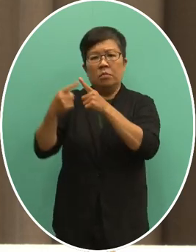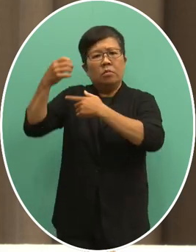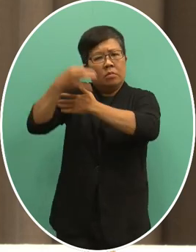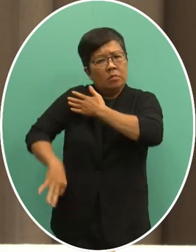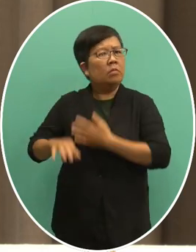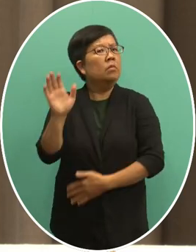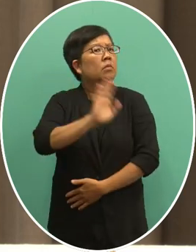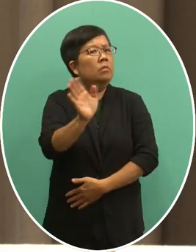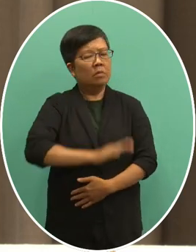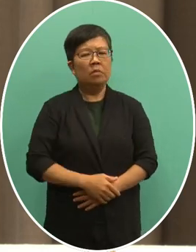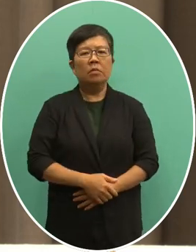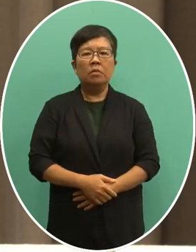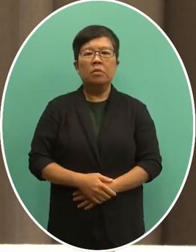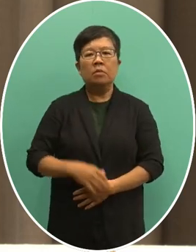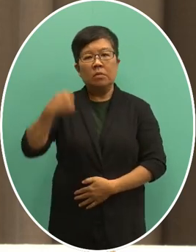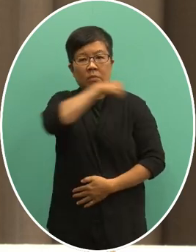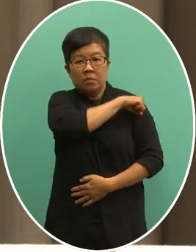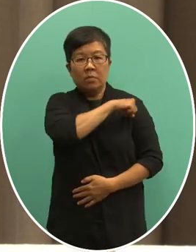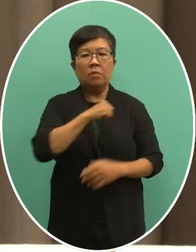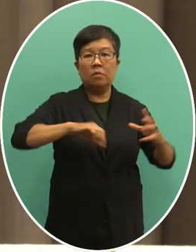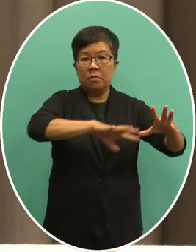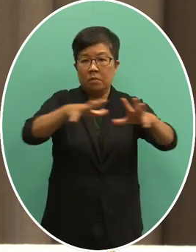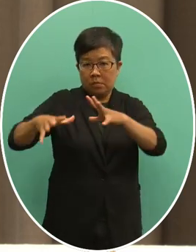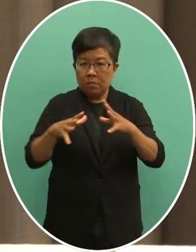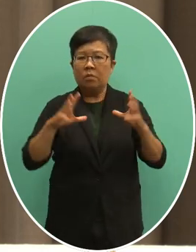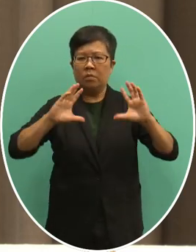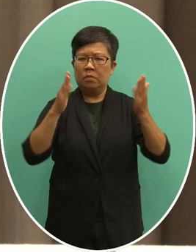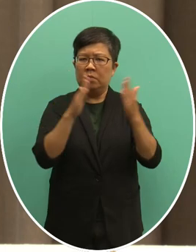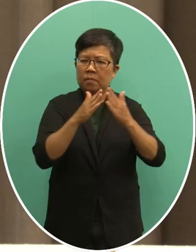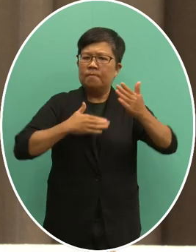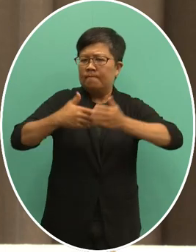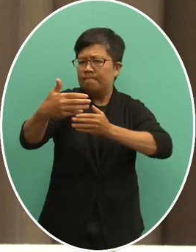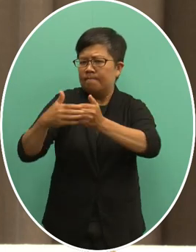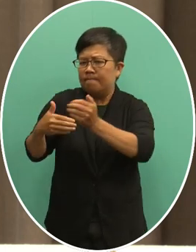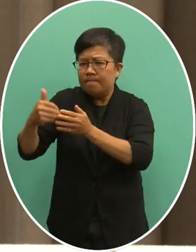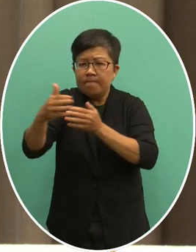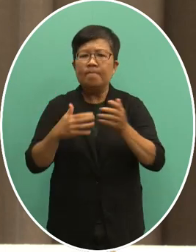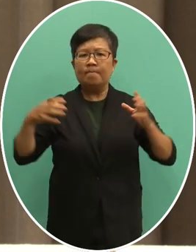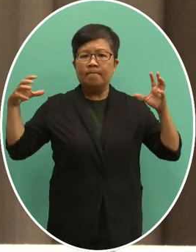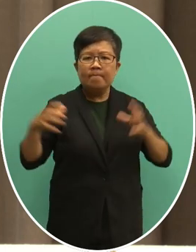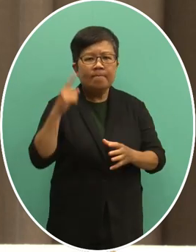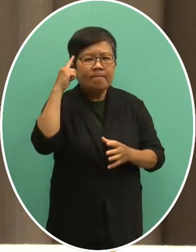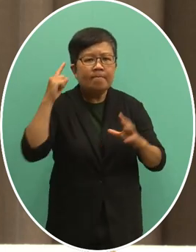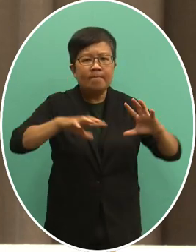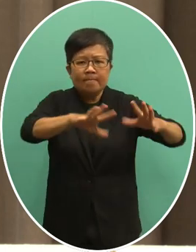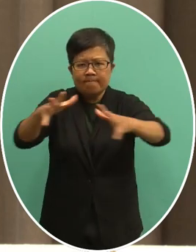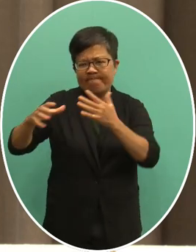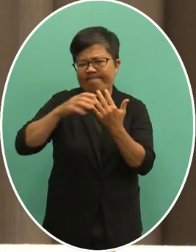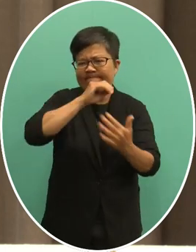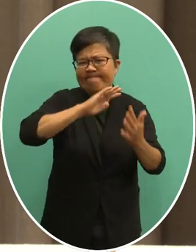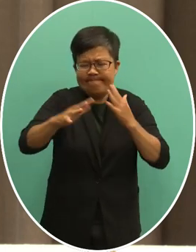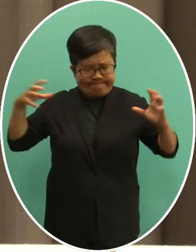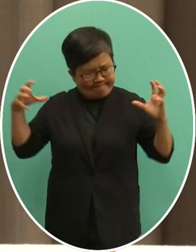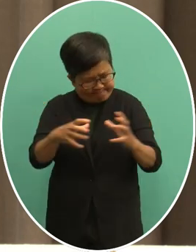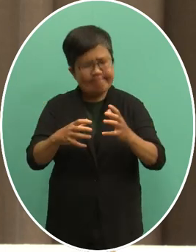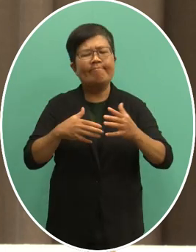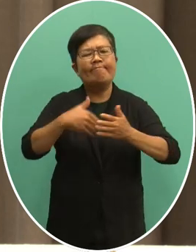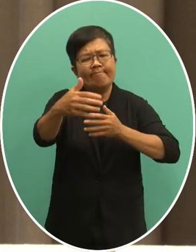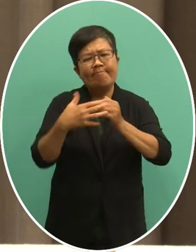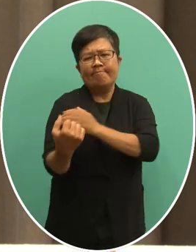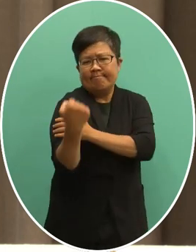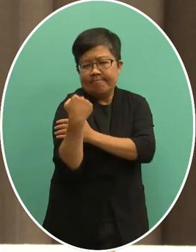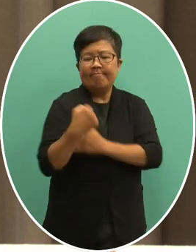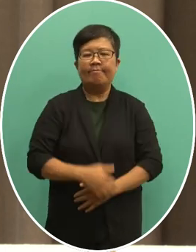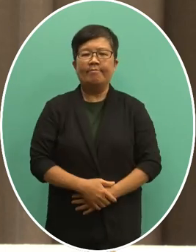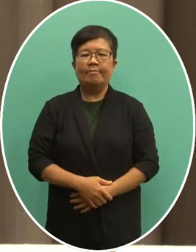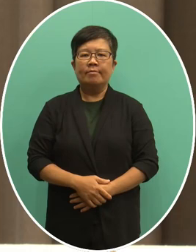让台湾能够跟世界各国携手协力共同因应全球的挑战那么